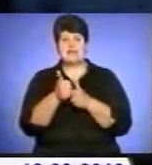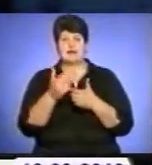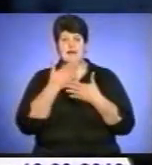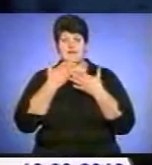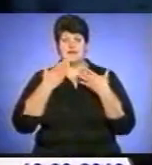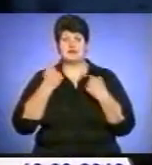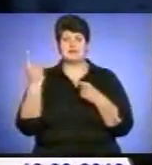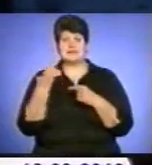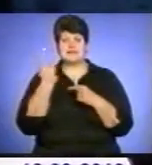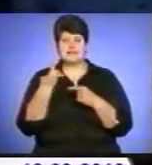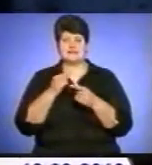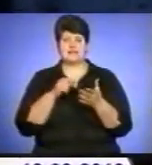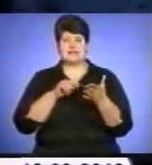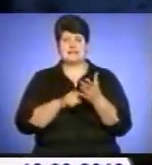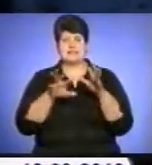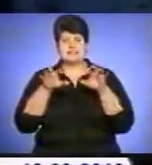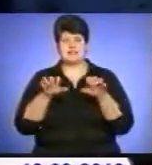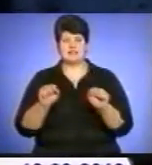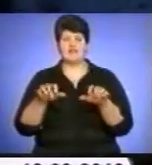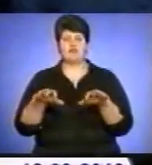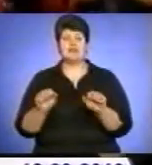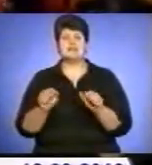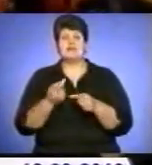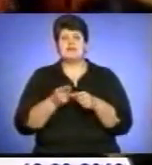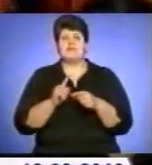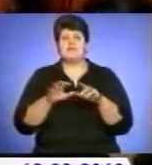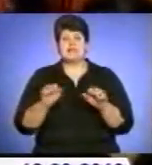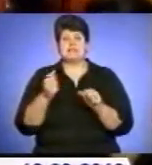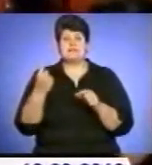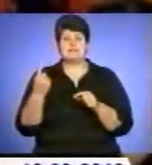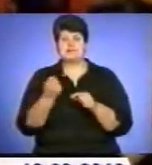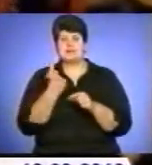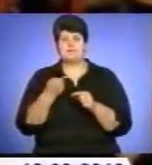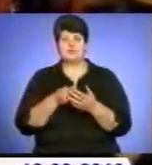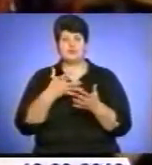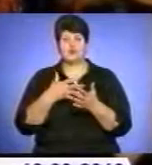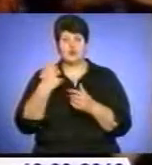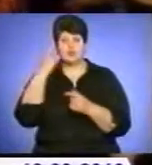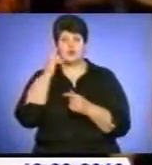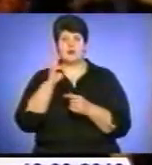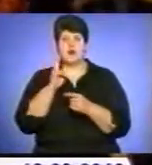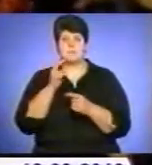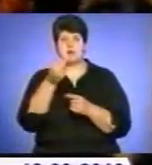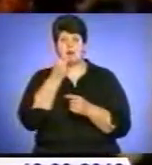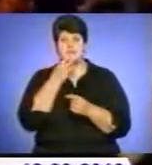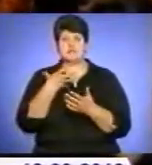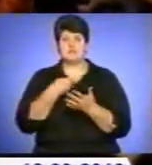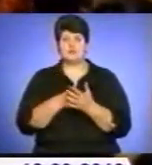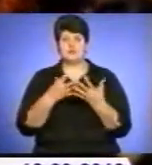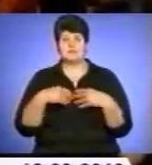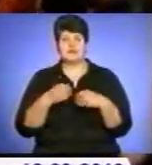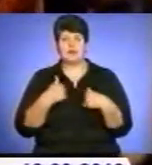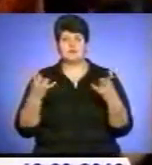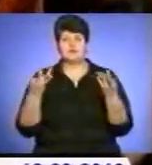єдинна ціна ціна – захват власть. Власть любой цені. Думаю, як прокормити свою сім'ю. Нам потрібна хороша